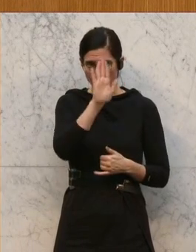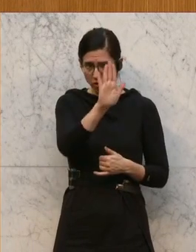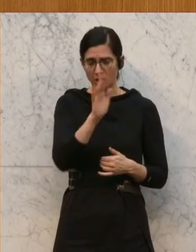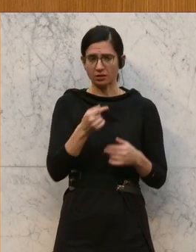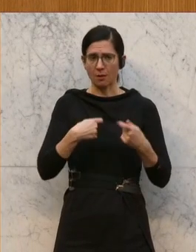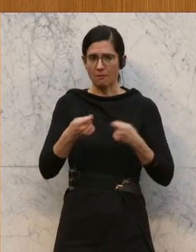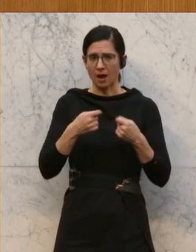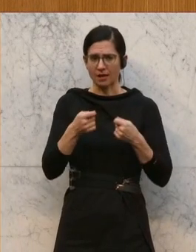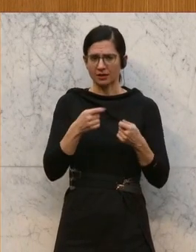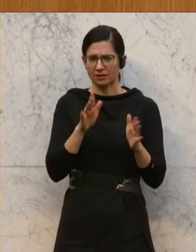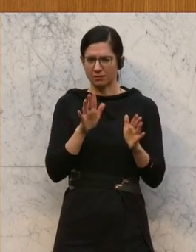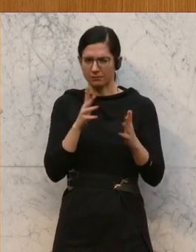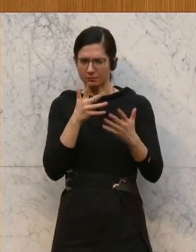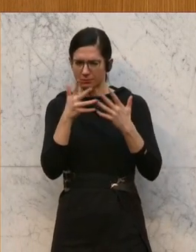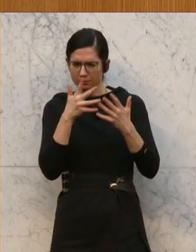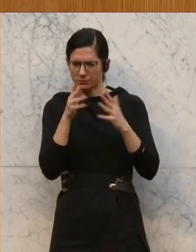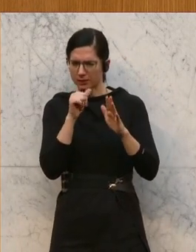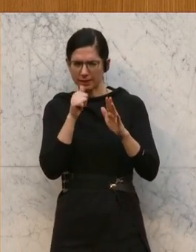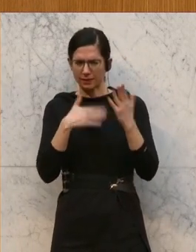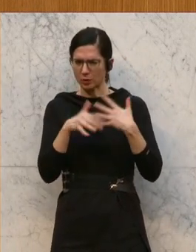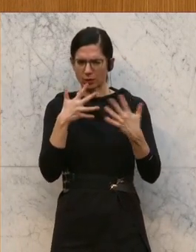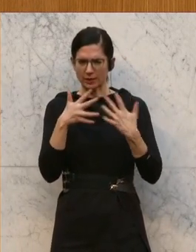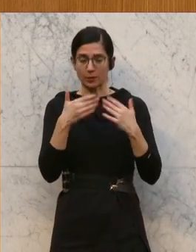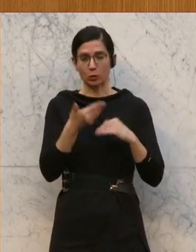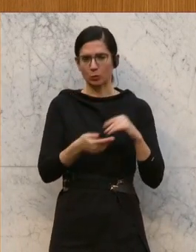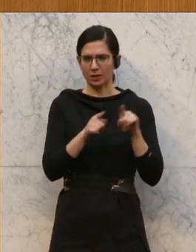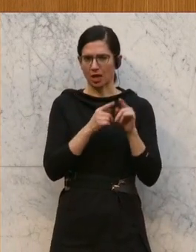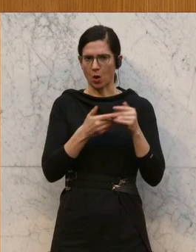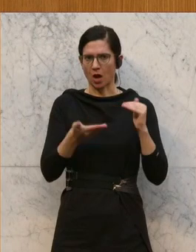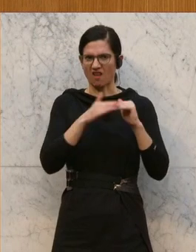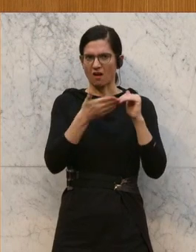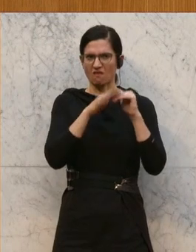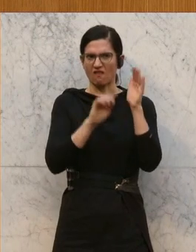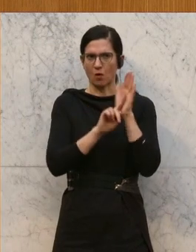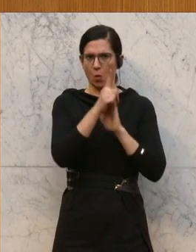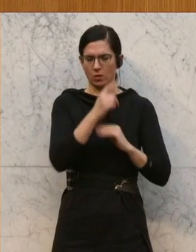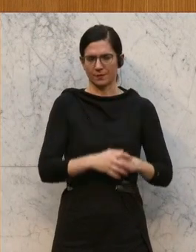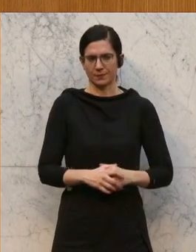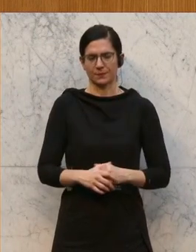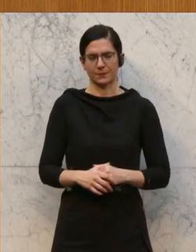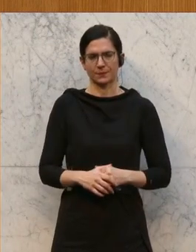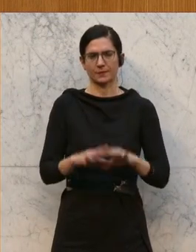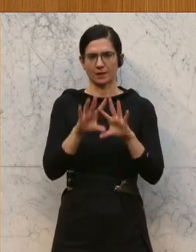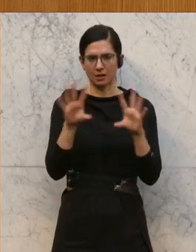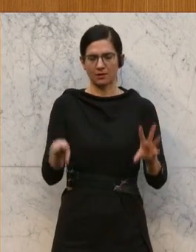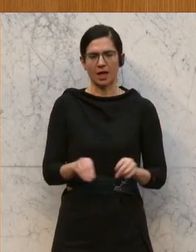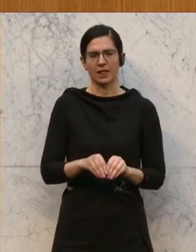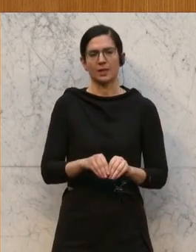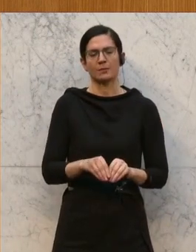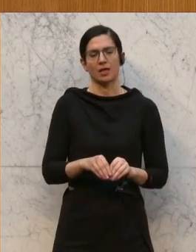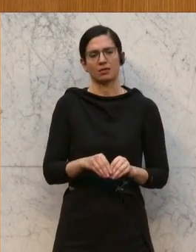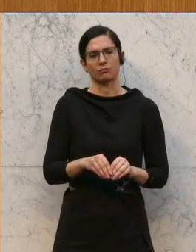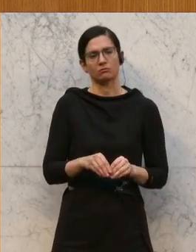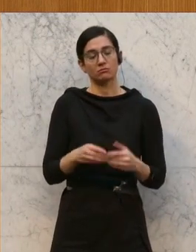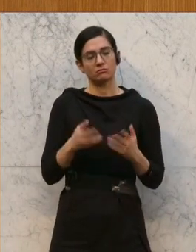also ob der Markt intransparenter wird und vor allem, ob die Mieten dadurch steigen. Und ganz grundsätzlich ist zu sagen, dass es wie so oft